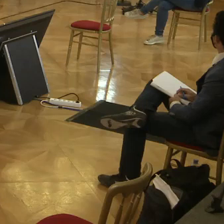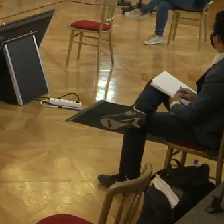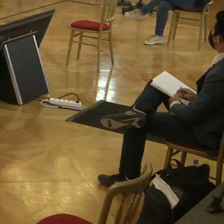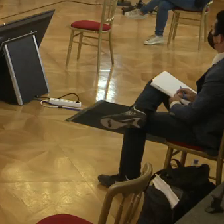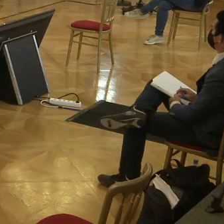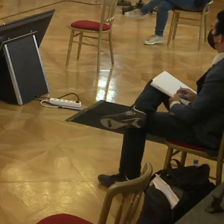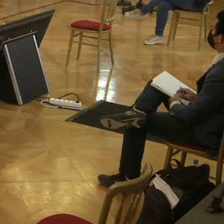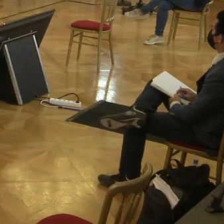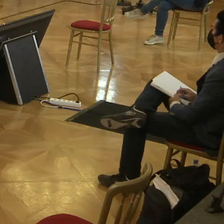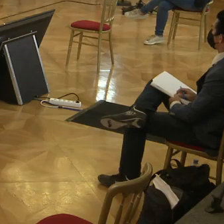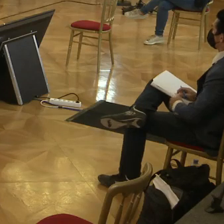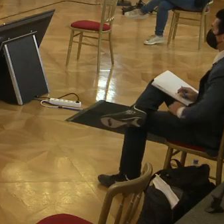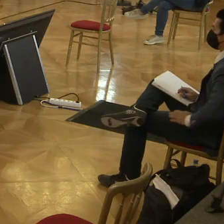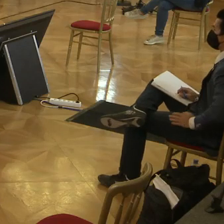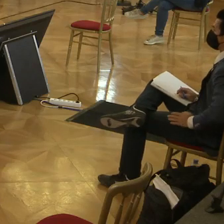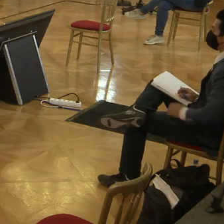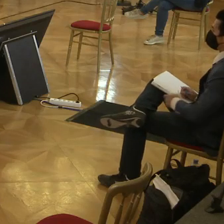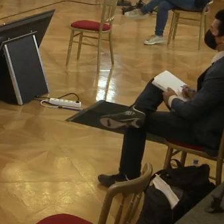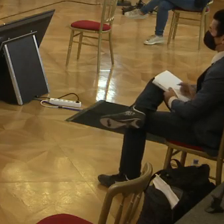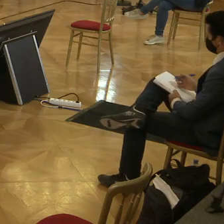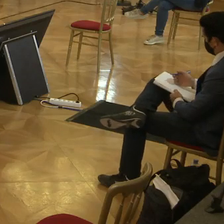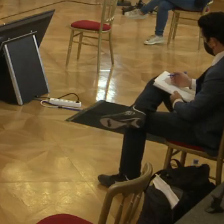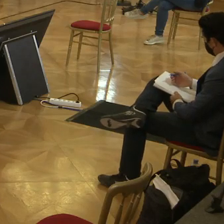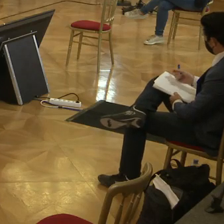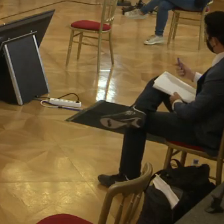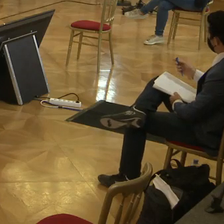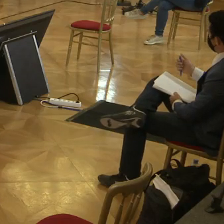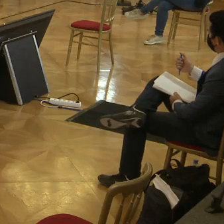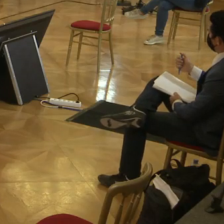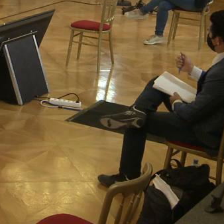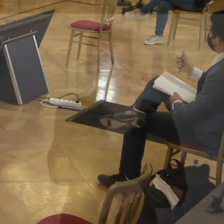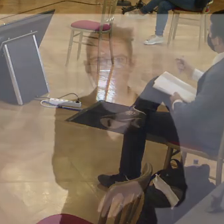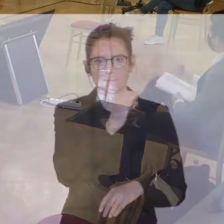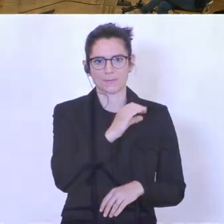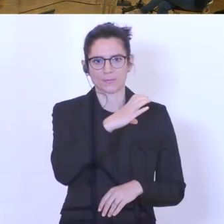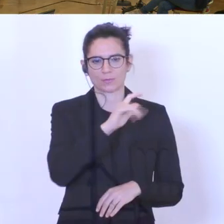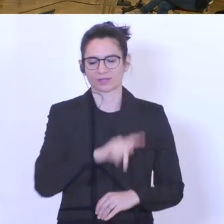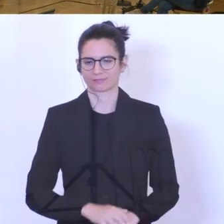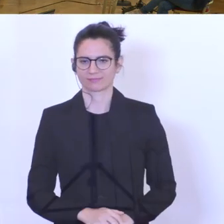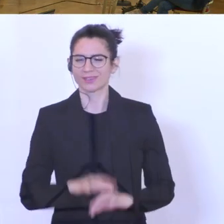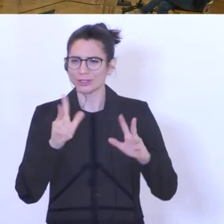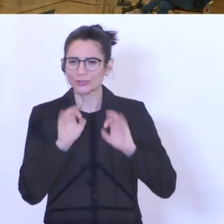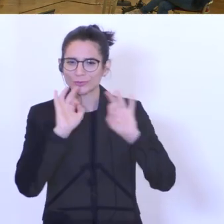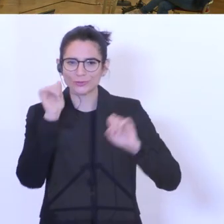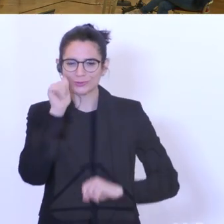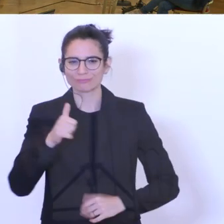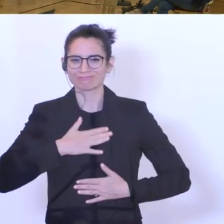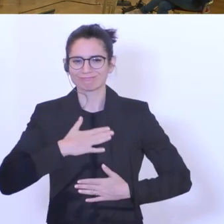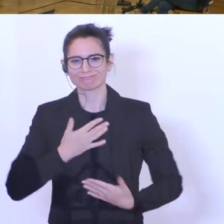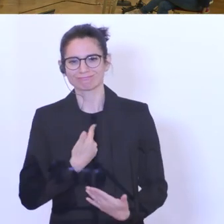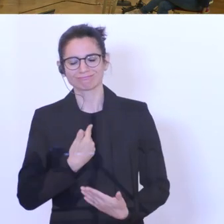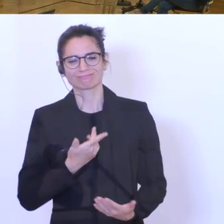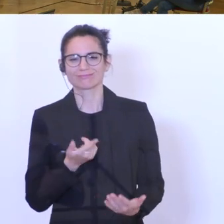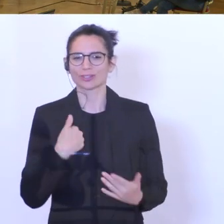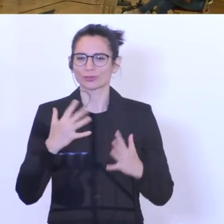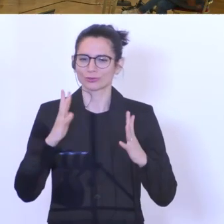Arschbacher und Wirtschaftsministerin Margarete Schramberg. Frau Arbeitsministerin, bitte. Ja, schönen guten Morgen auch von unserer Seite und